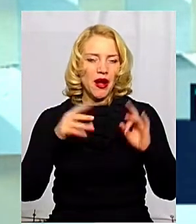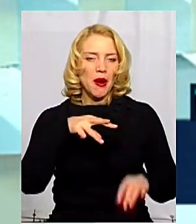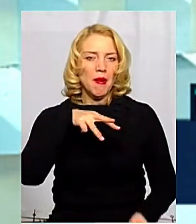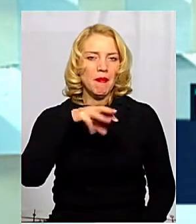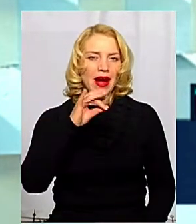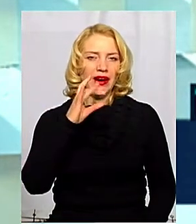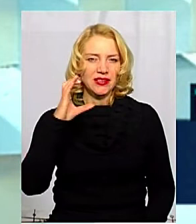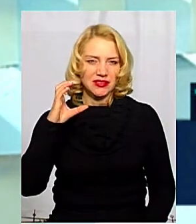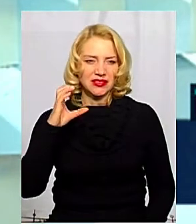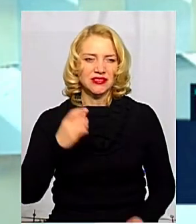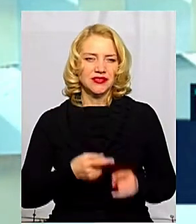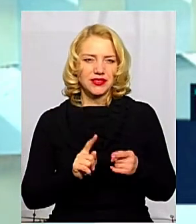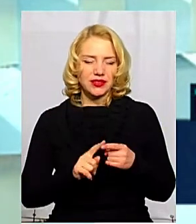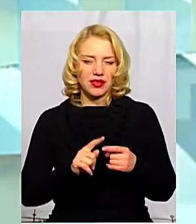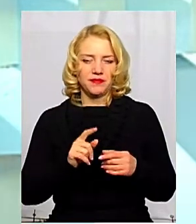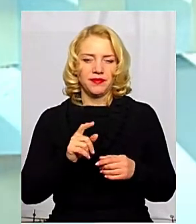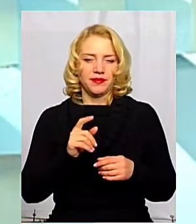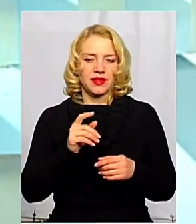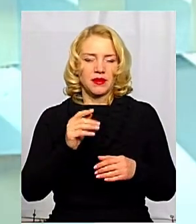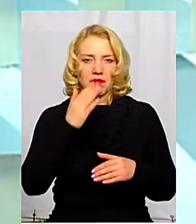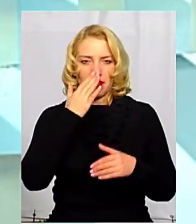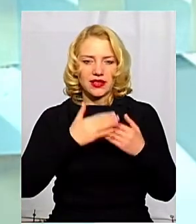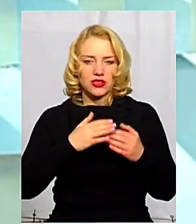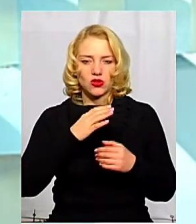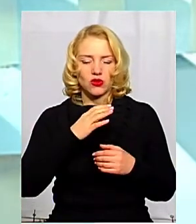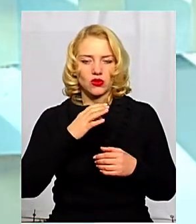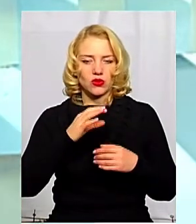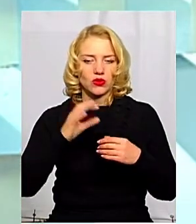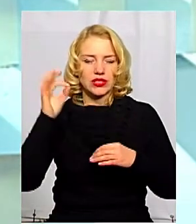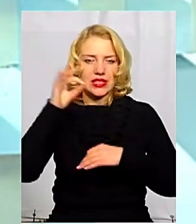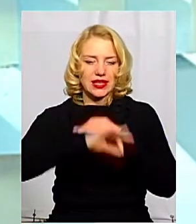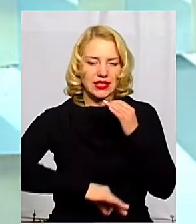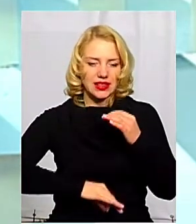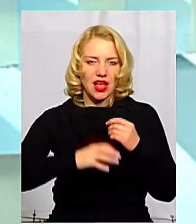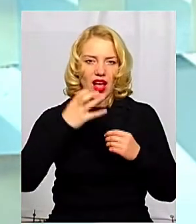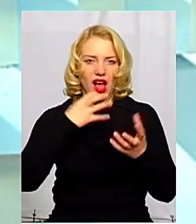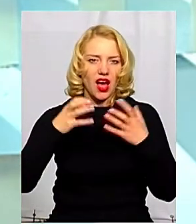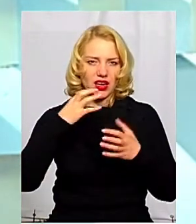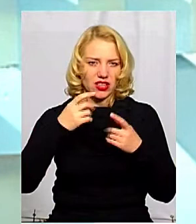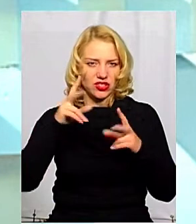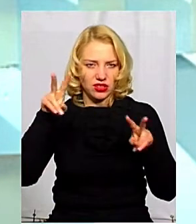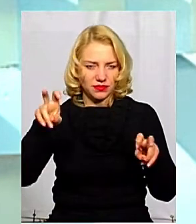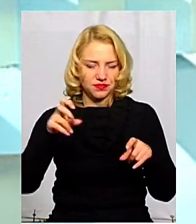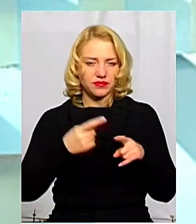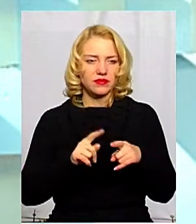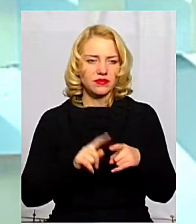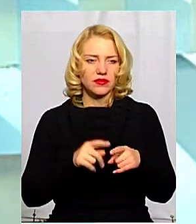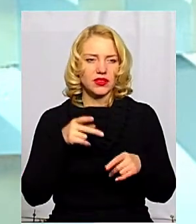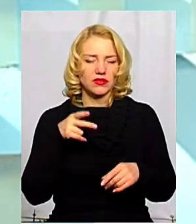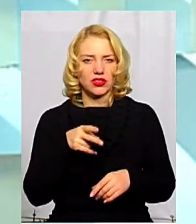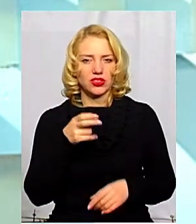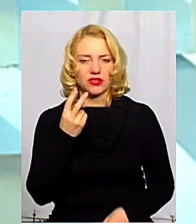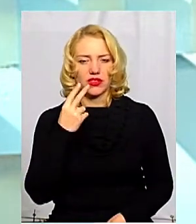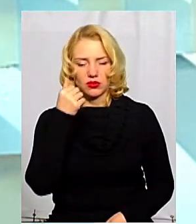МЕРС, близько східно. Гарячка, так називаємо, респіраторний синдром. В 2012 році виник на